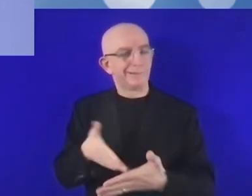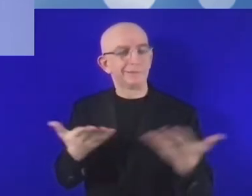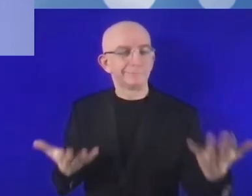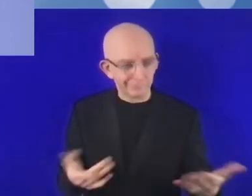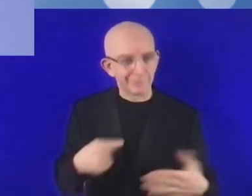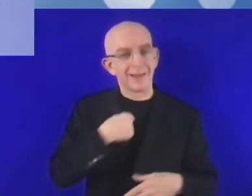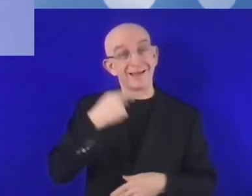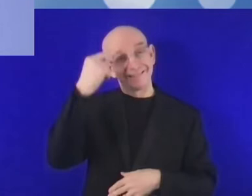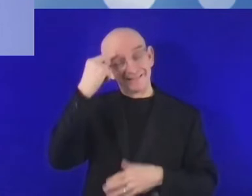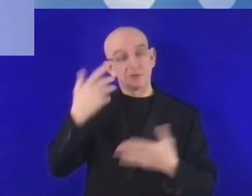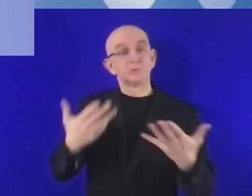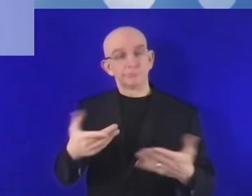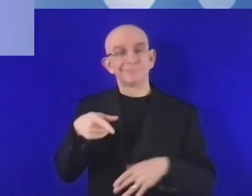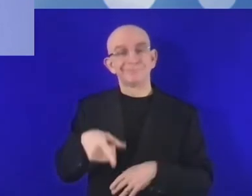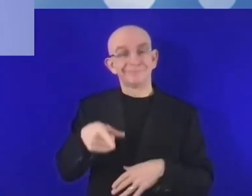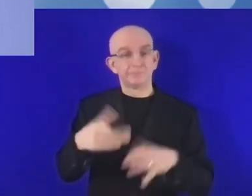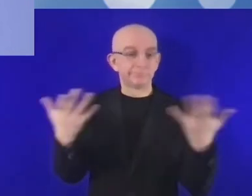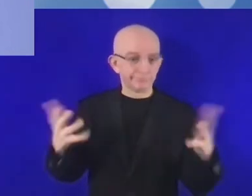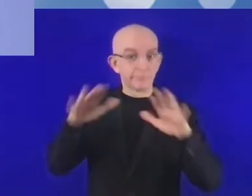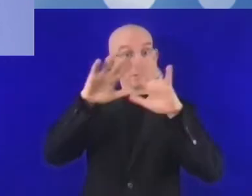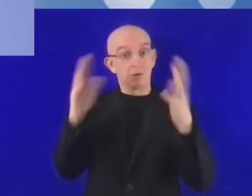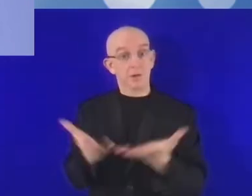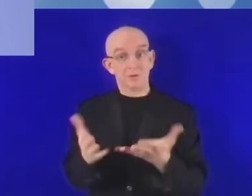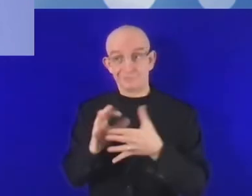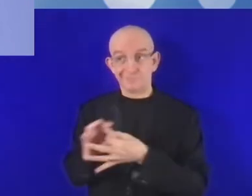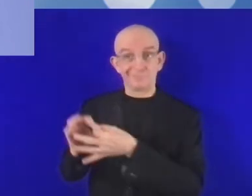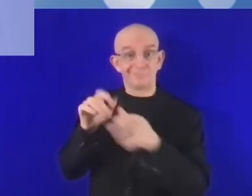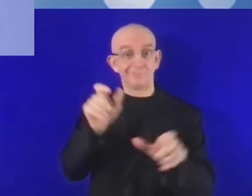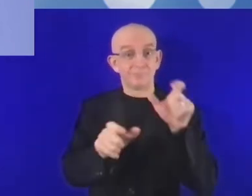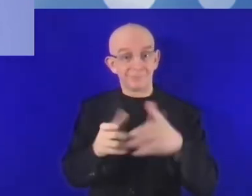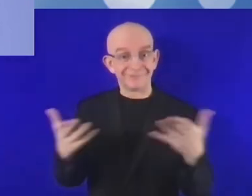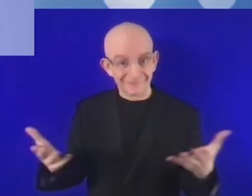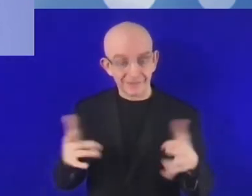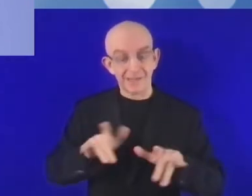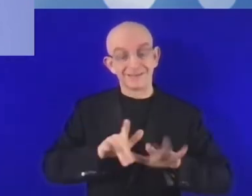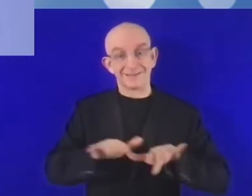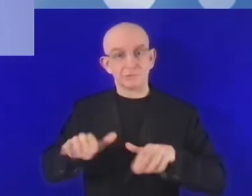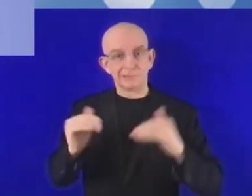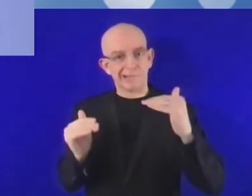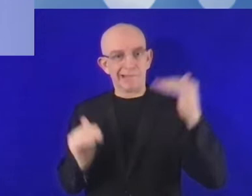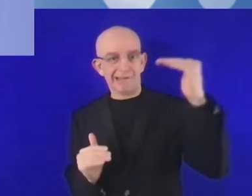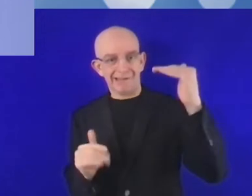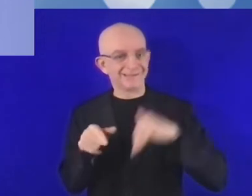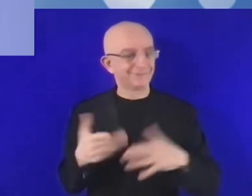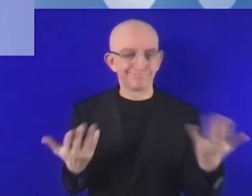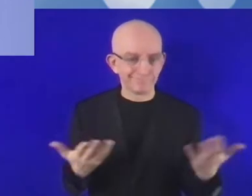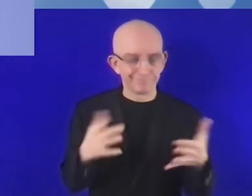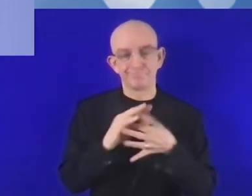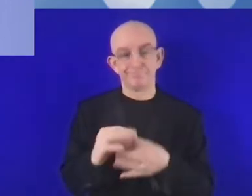że właśnie ta luka cyfrowa, przepaść cyfrowa, jak również luka